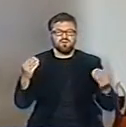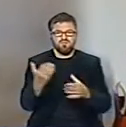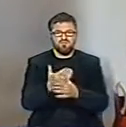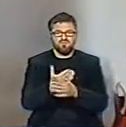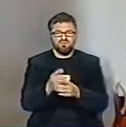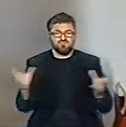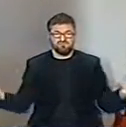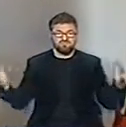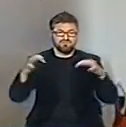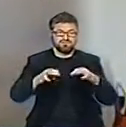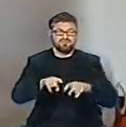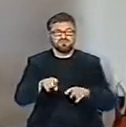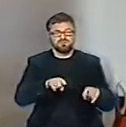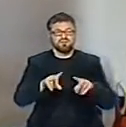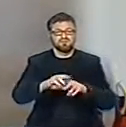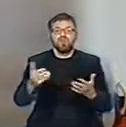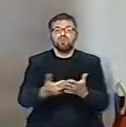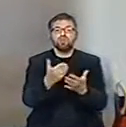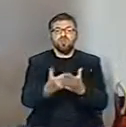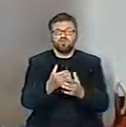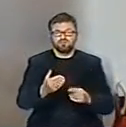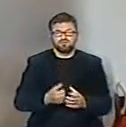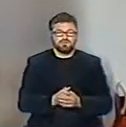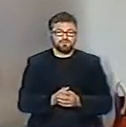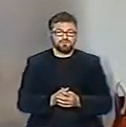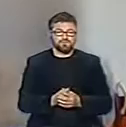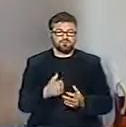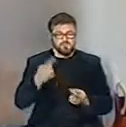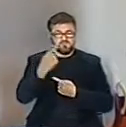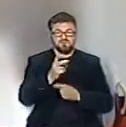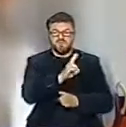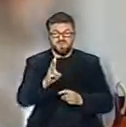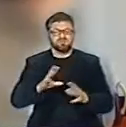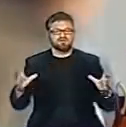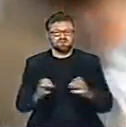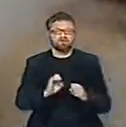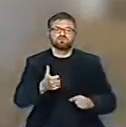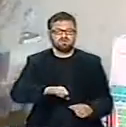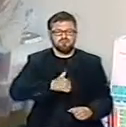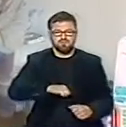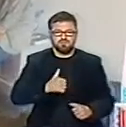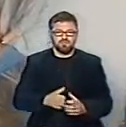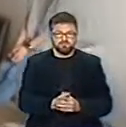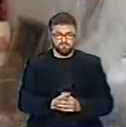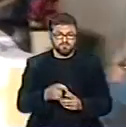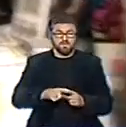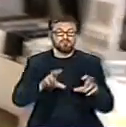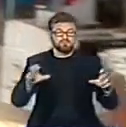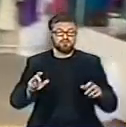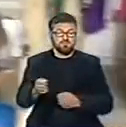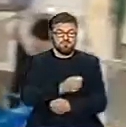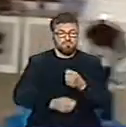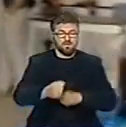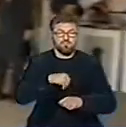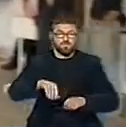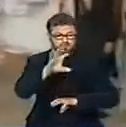z dziedziny właśnie designu. Także myślę, że każdy znajdzie coś dla siebie. Podczas targów goście